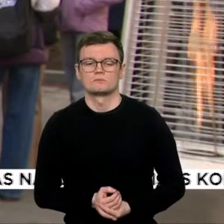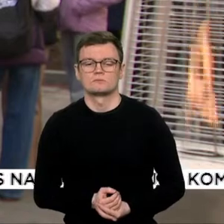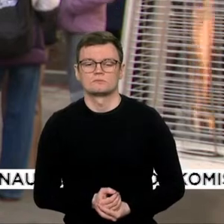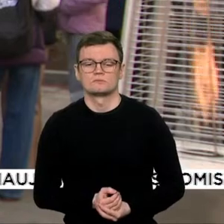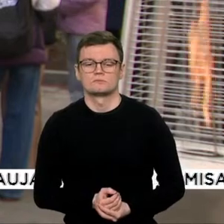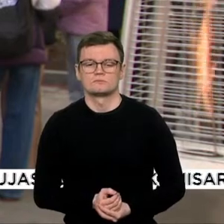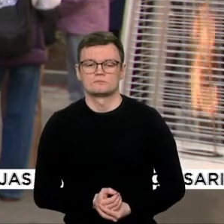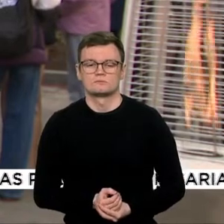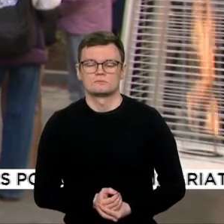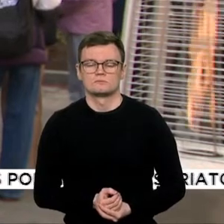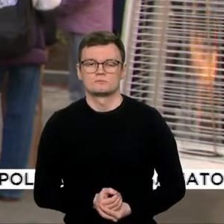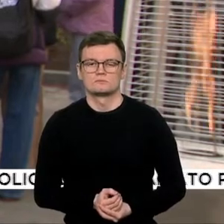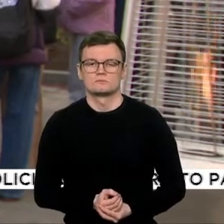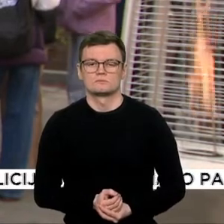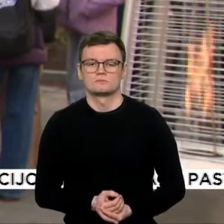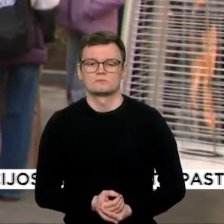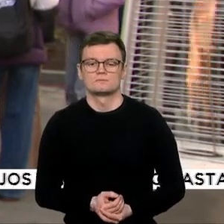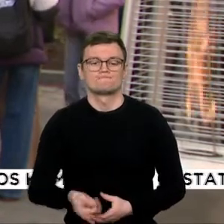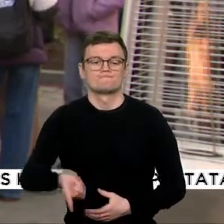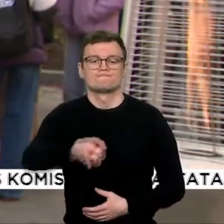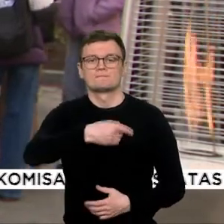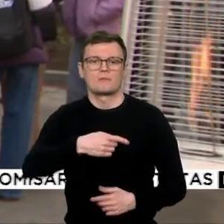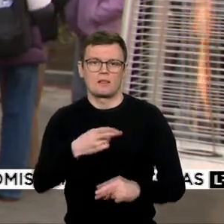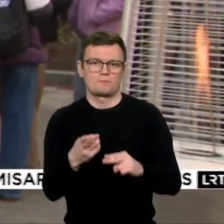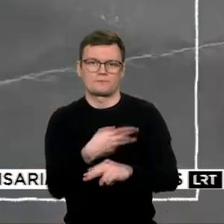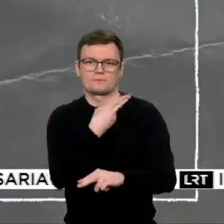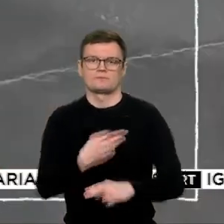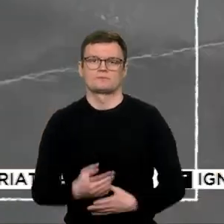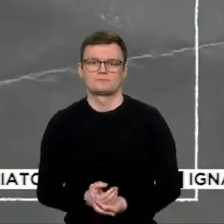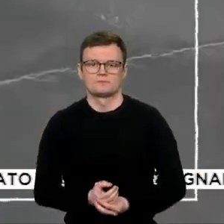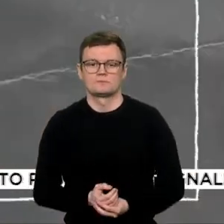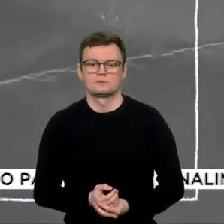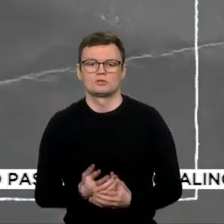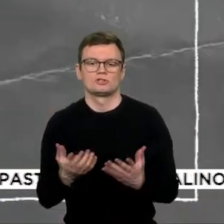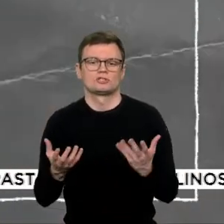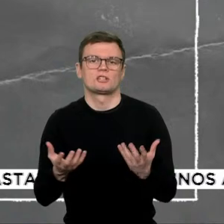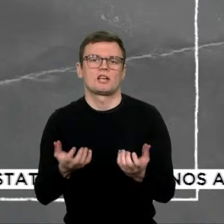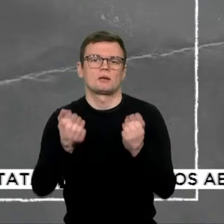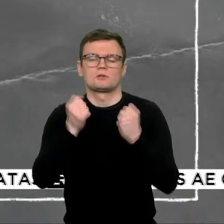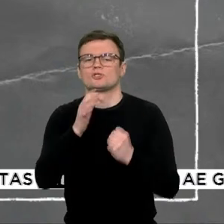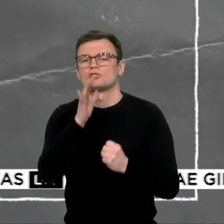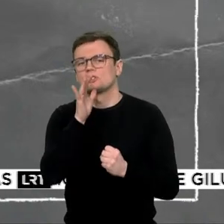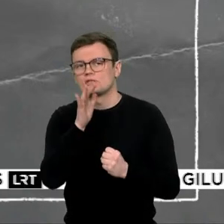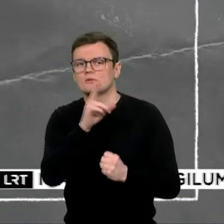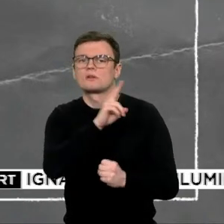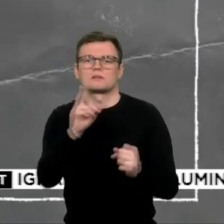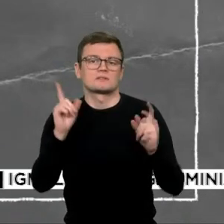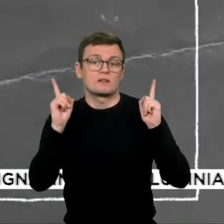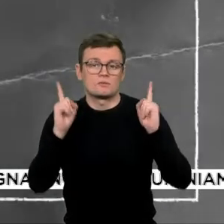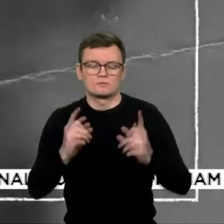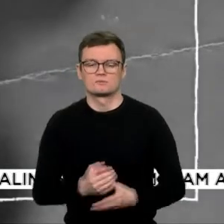bet jiems nepavyko išgelbėti žydų, kuriuos saugojo.